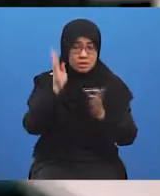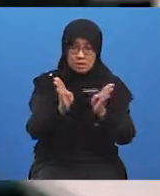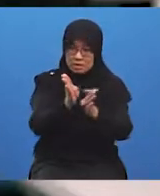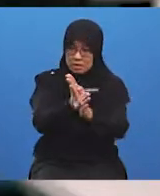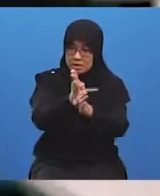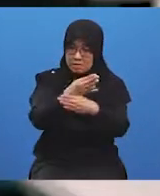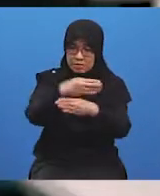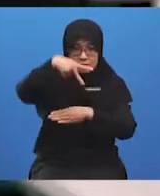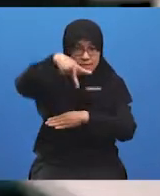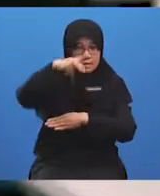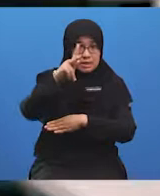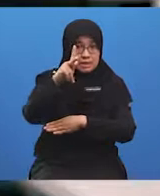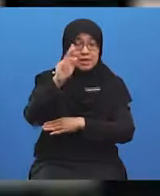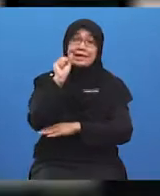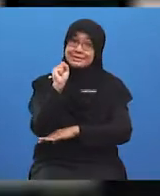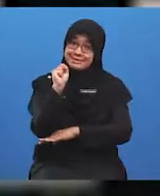sebenar PKS.